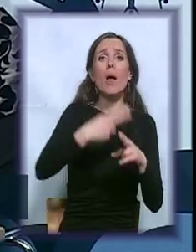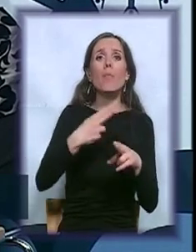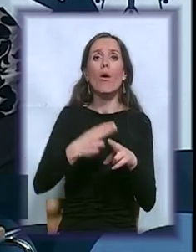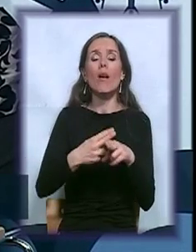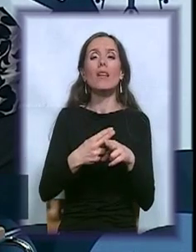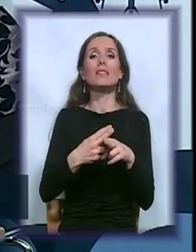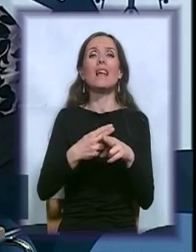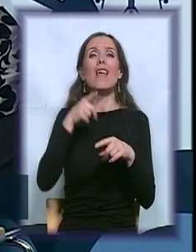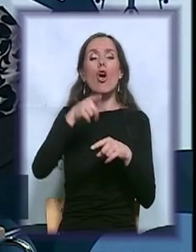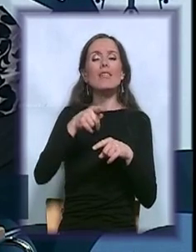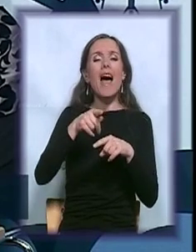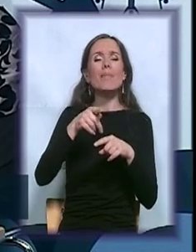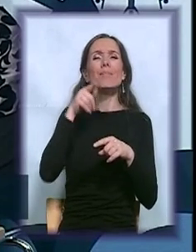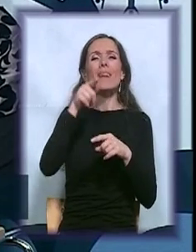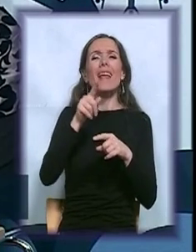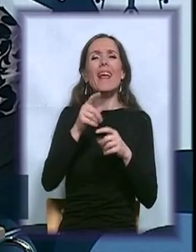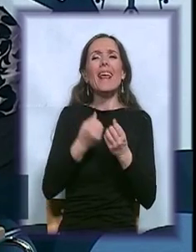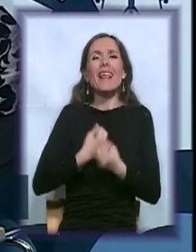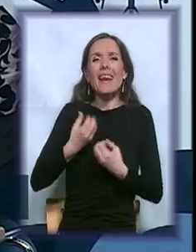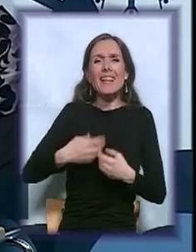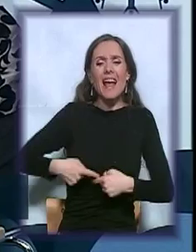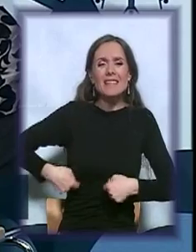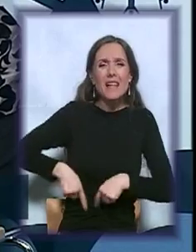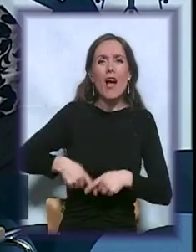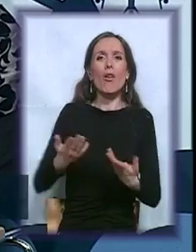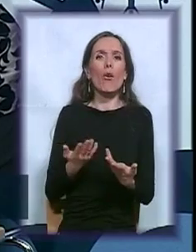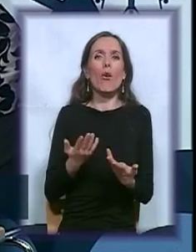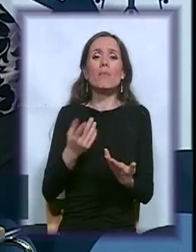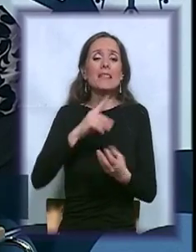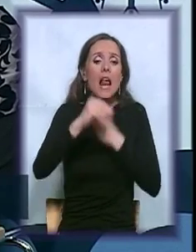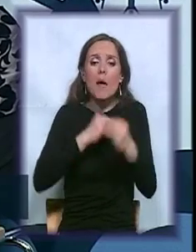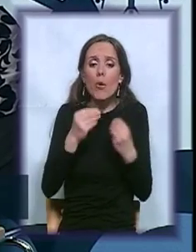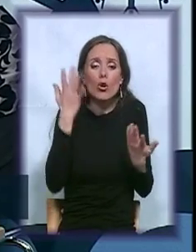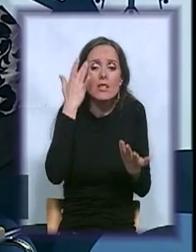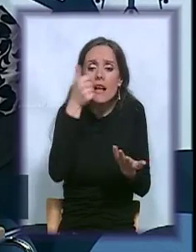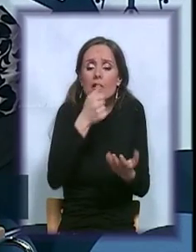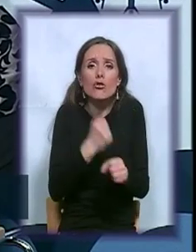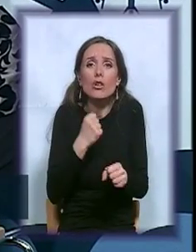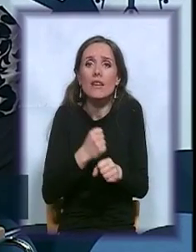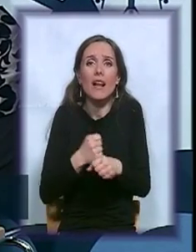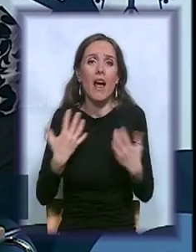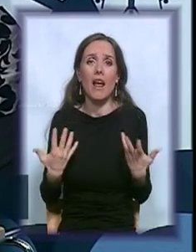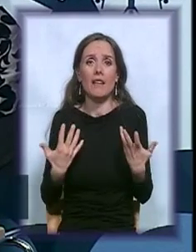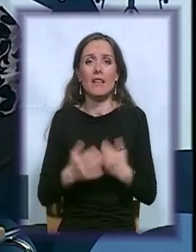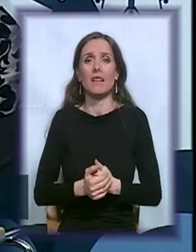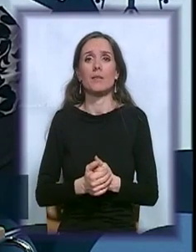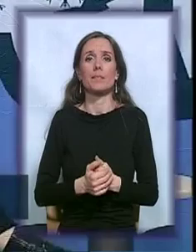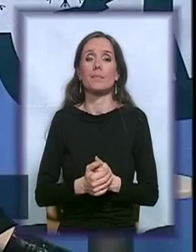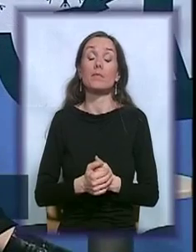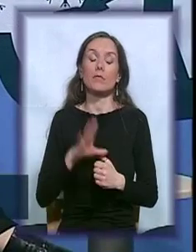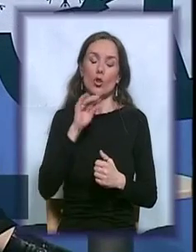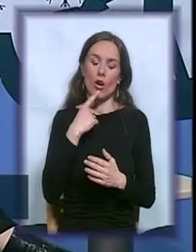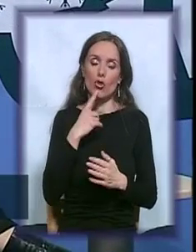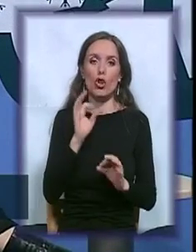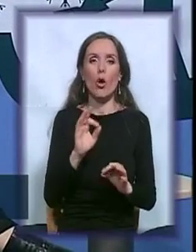primjeran problem. Znate, kad se cijela porodica okupi, ne zna šta će da radi. Dobro. Nije dobro,